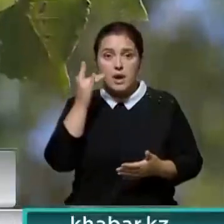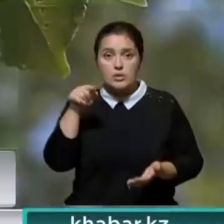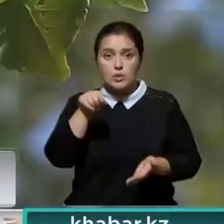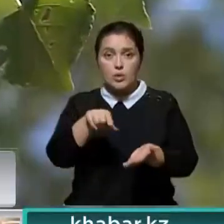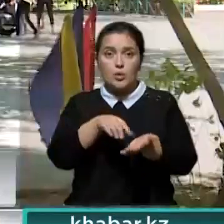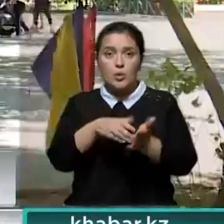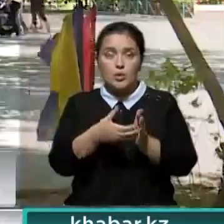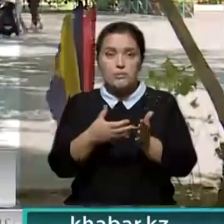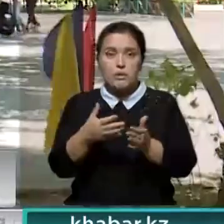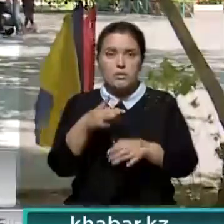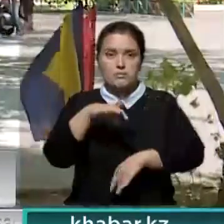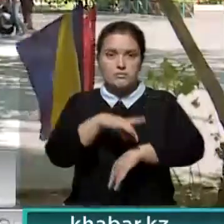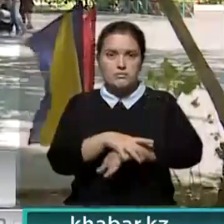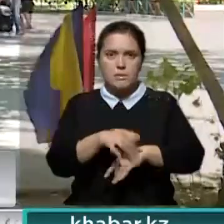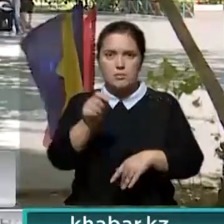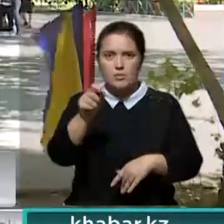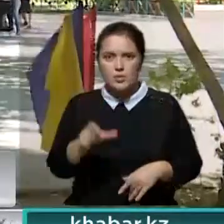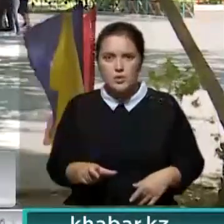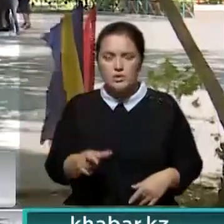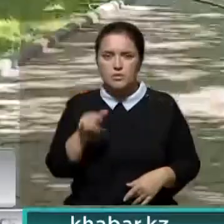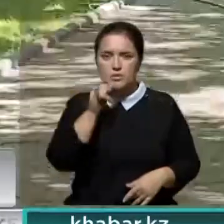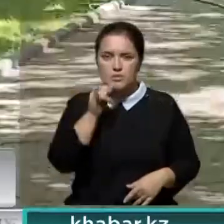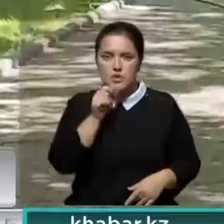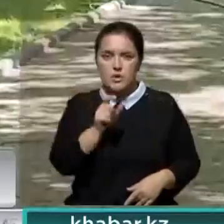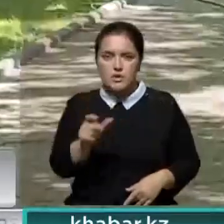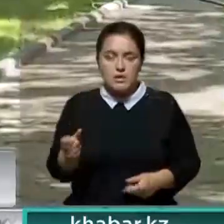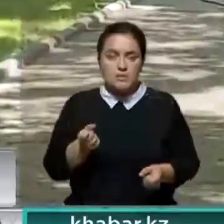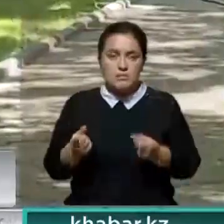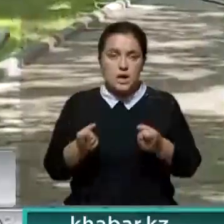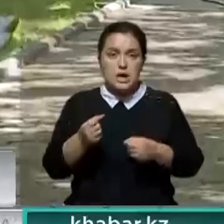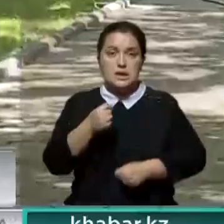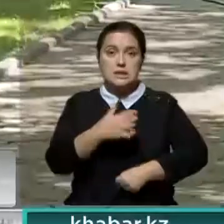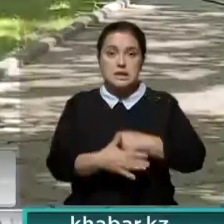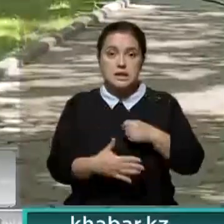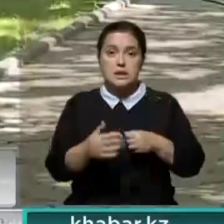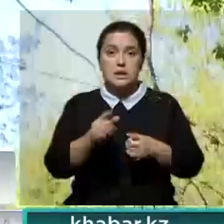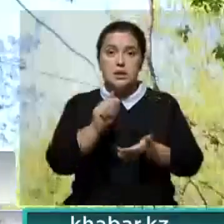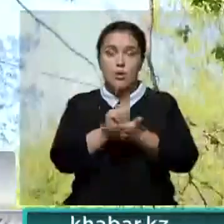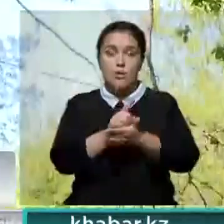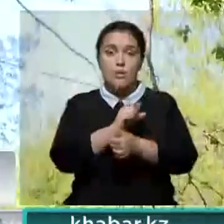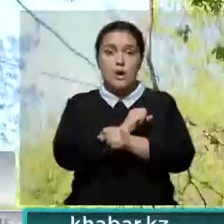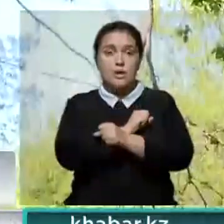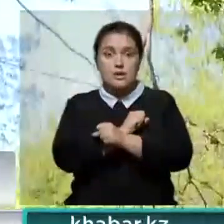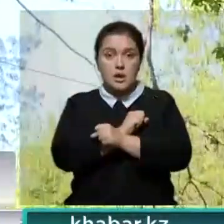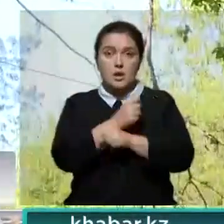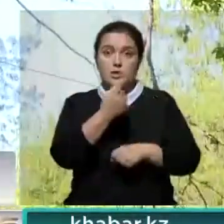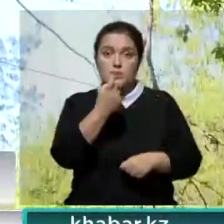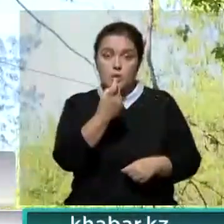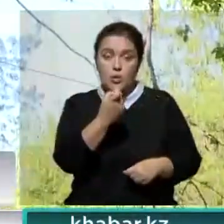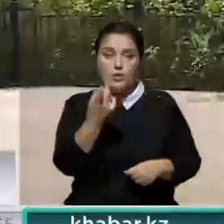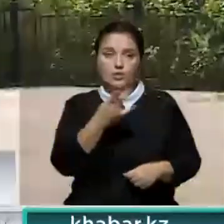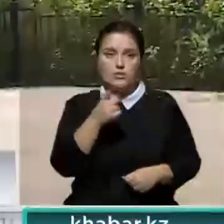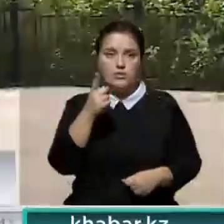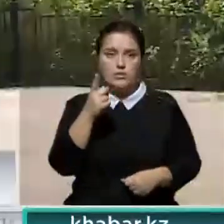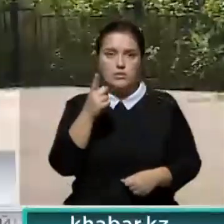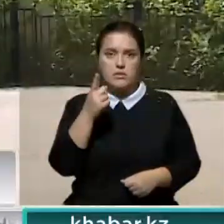комнатах нашли пустые бутылки и окурки. В некоторых детских центрах вместо положенных 100 отдыхающих, фактически 200